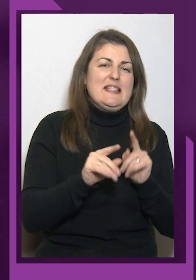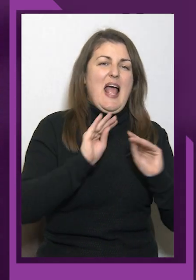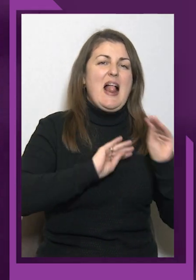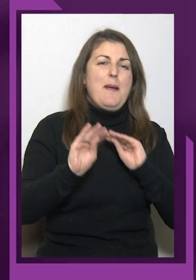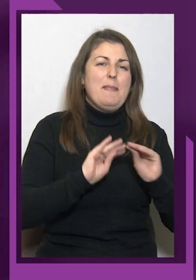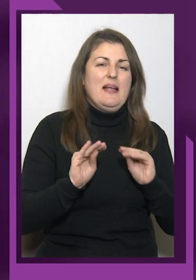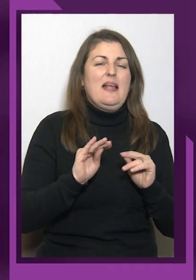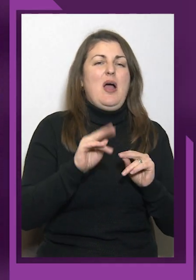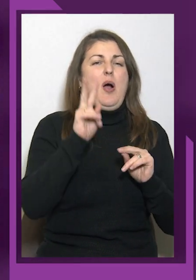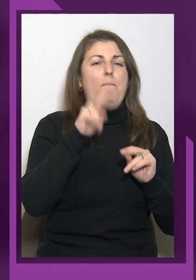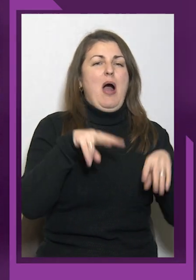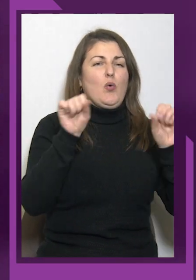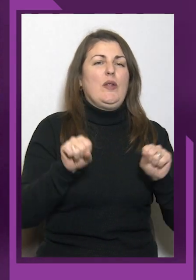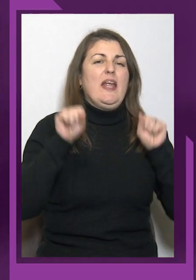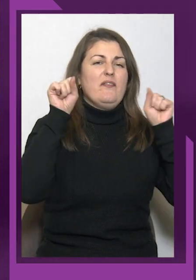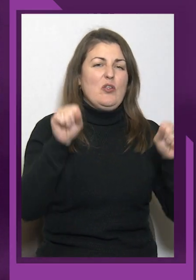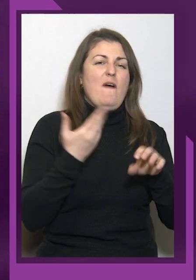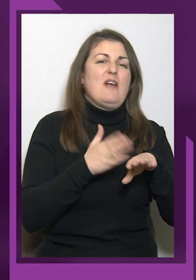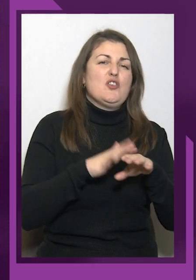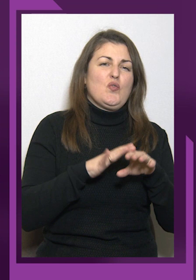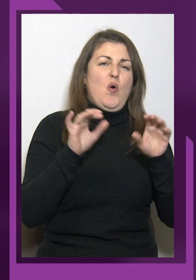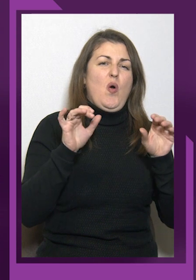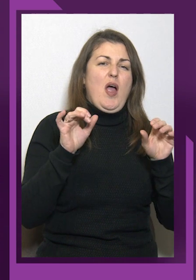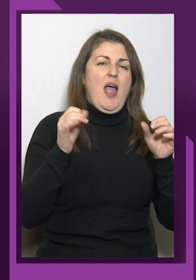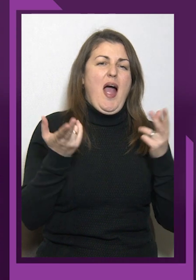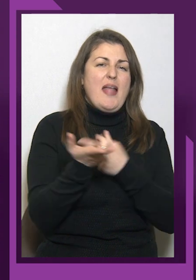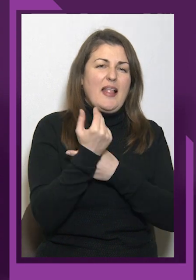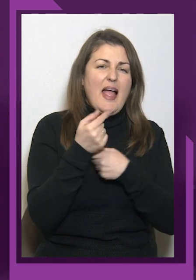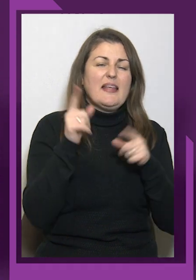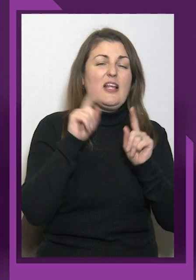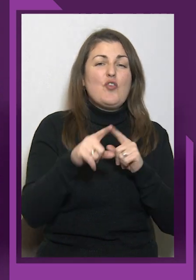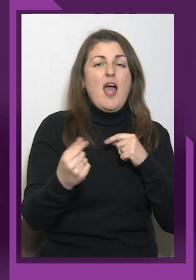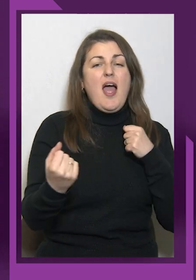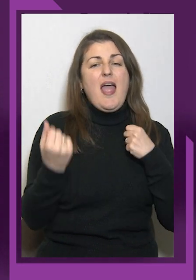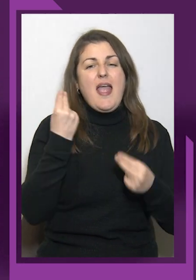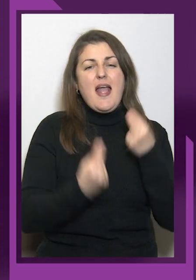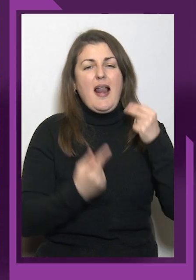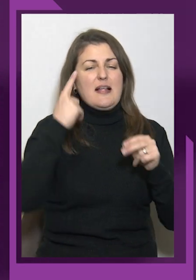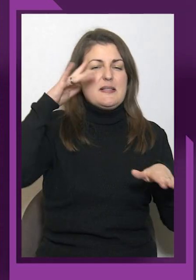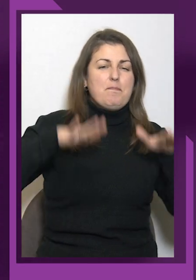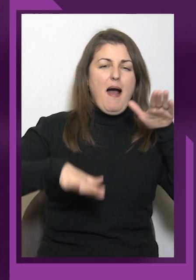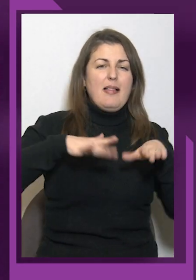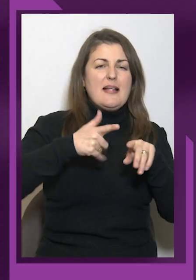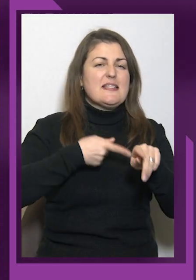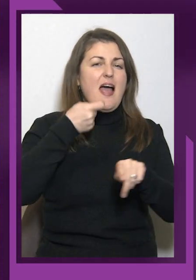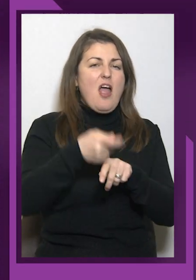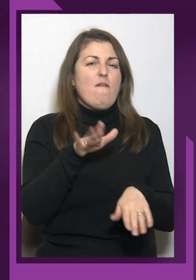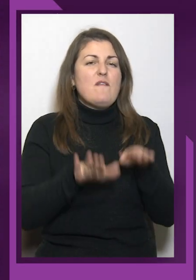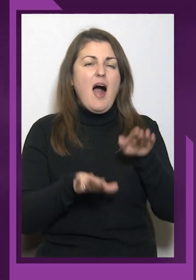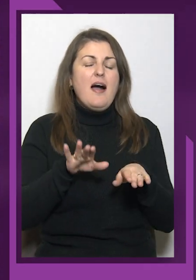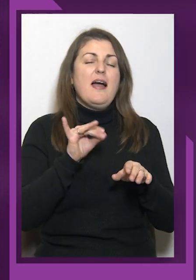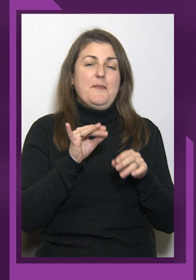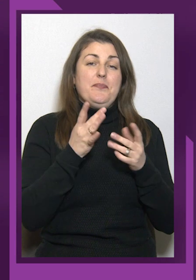з гра, саме з балансом заявок ваги. і розкажіть про цей елемент, саме і на цьому, зокрема,